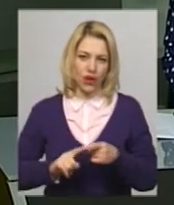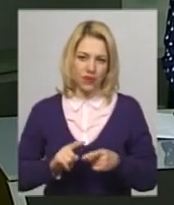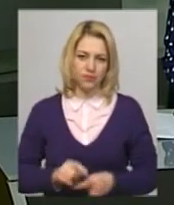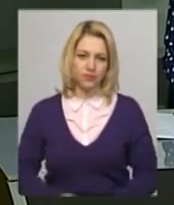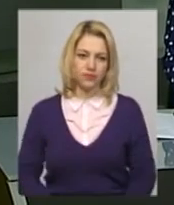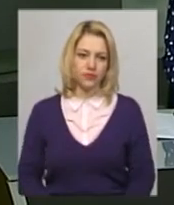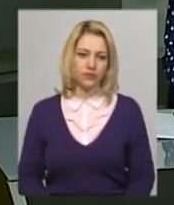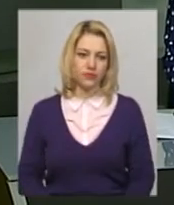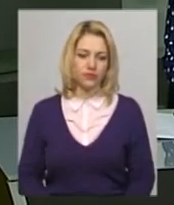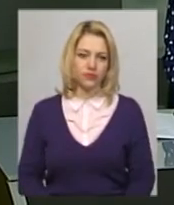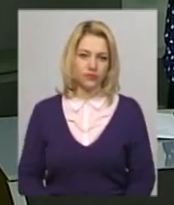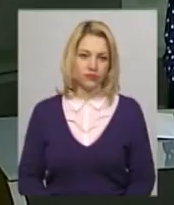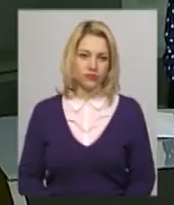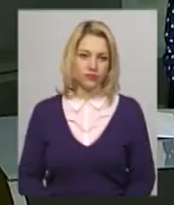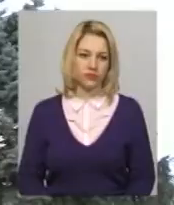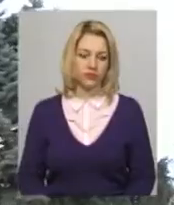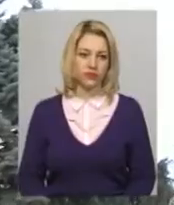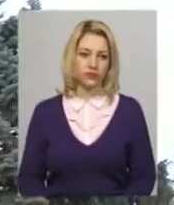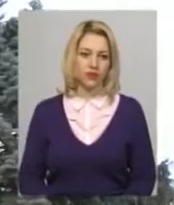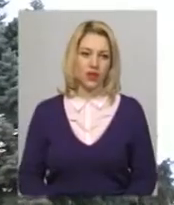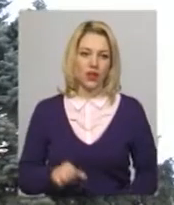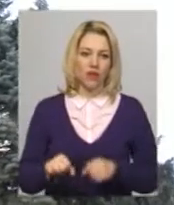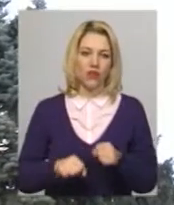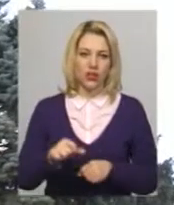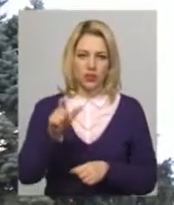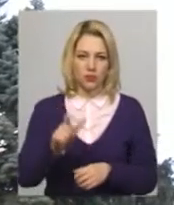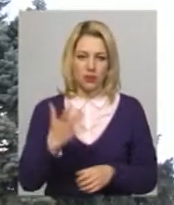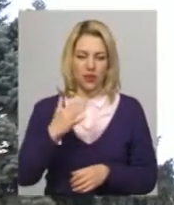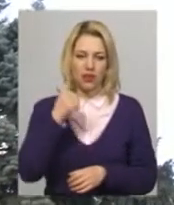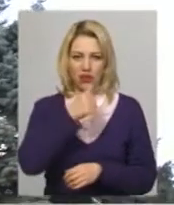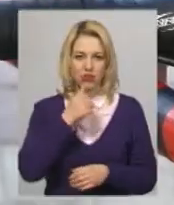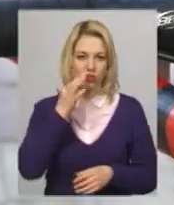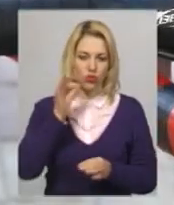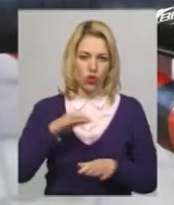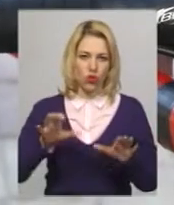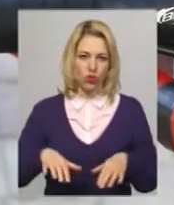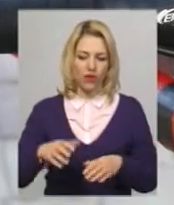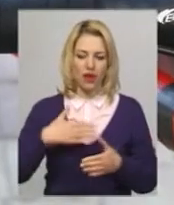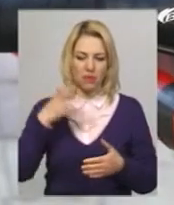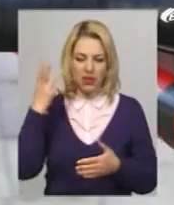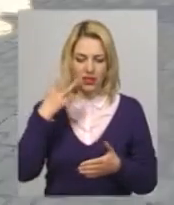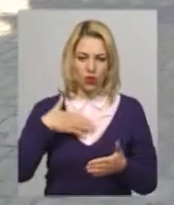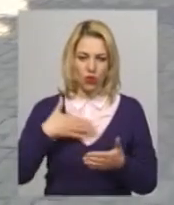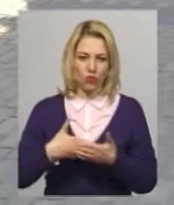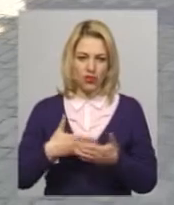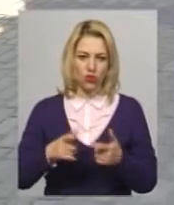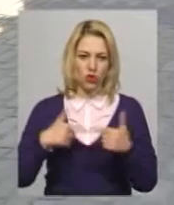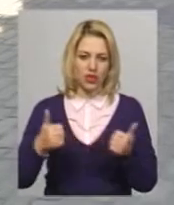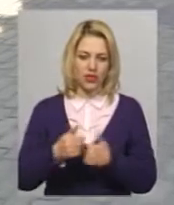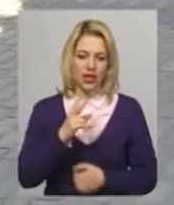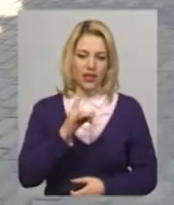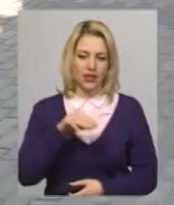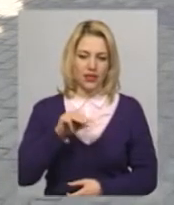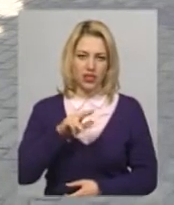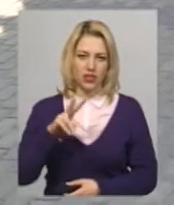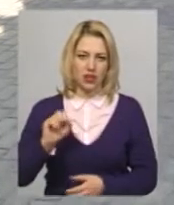дізнавалась Анастасія Олексюк. Велосипеди з п'ятирічним досвідом та голова Хмельницької громадської організації «Критична маса» Віталій